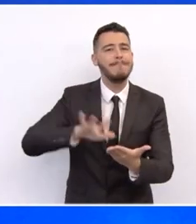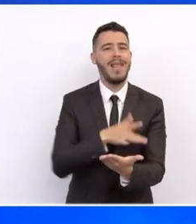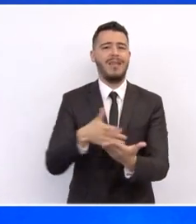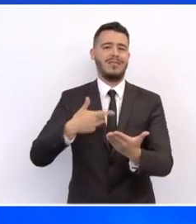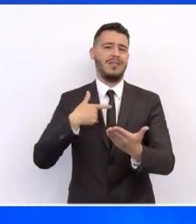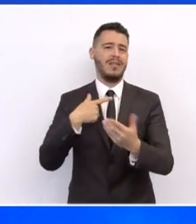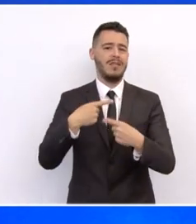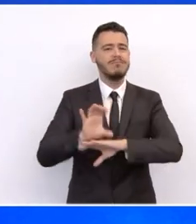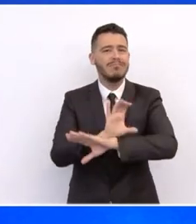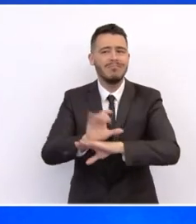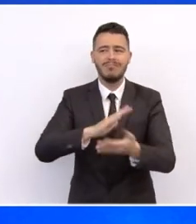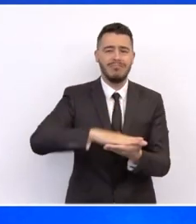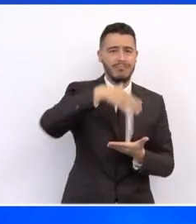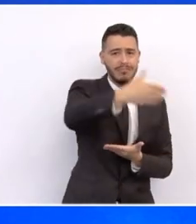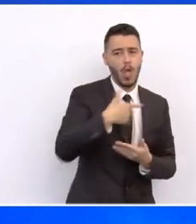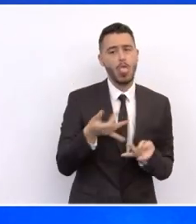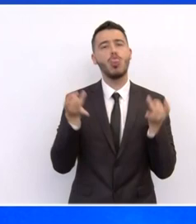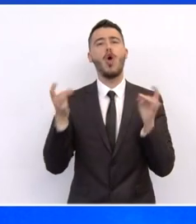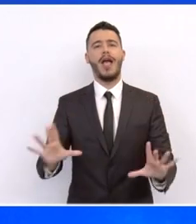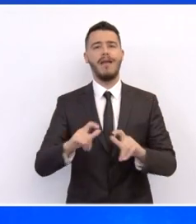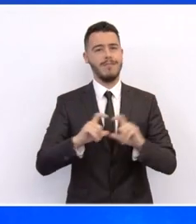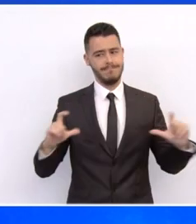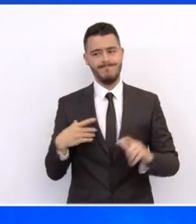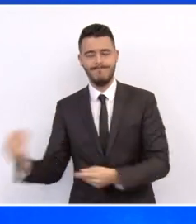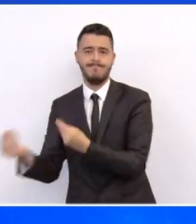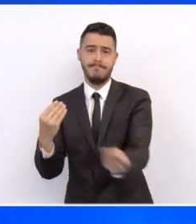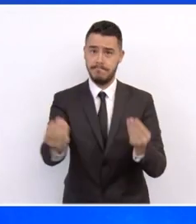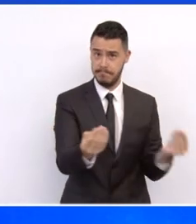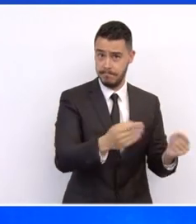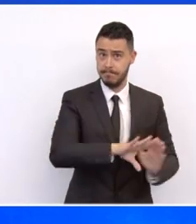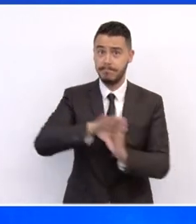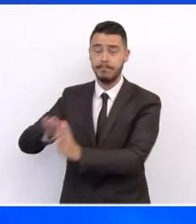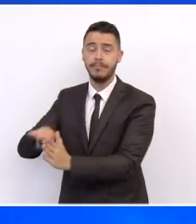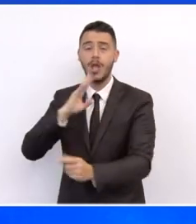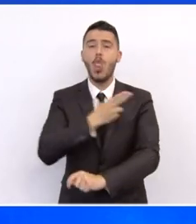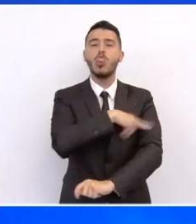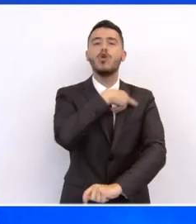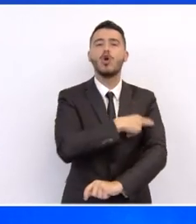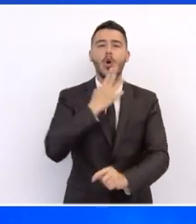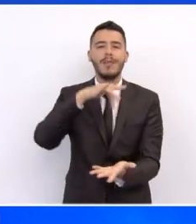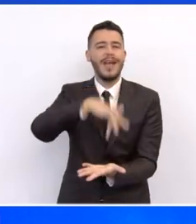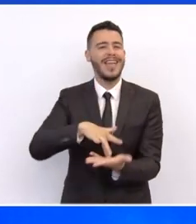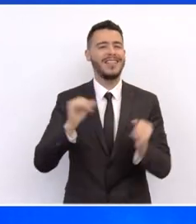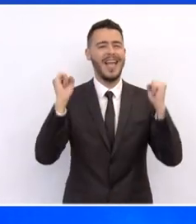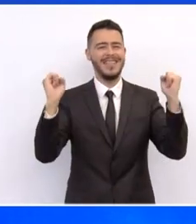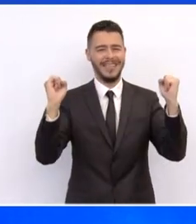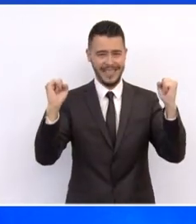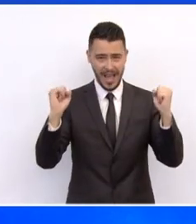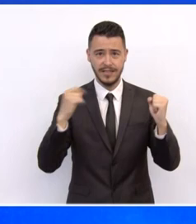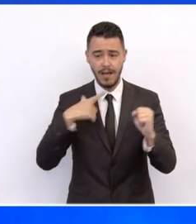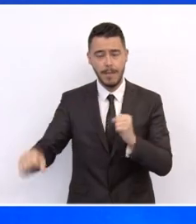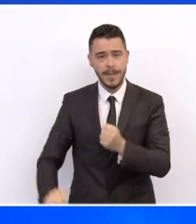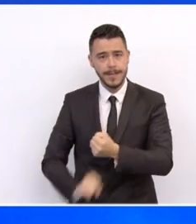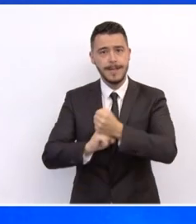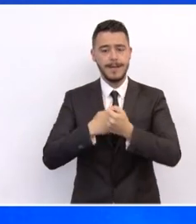εκτός από την ανακαίνιση και τον εξοπλισμό του εξοπλισμού στα νοσοκομεία και τα κέντρα υγείας, έχουμε την ψηφιοποίησή τους, έχουμε ένα